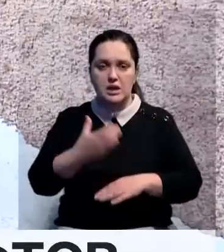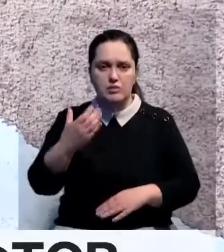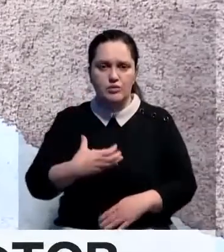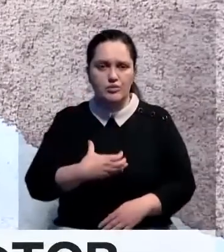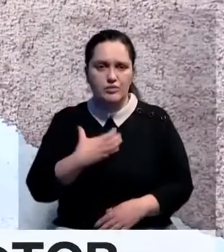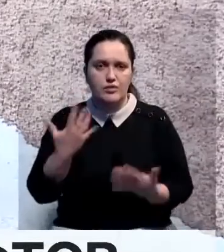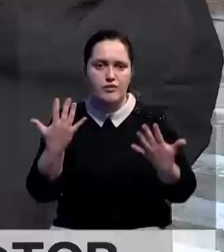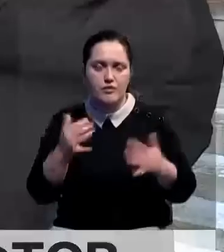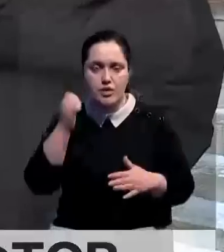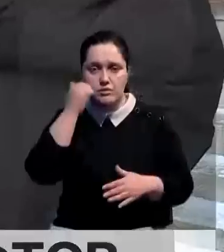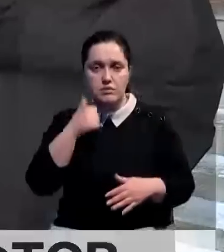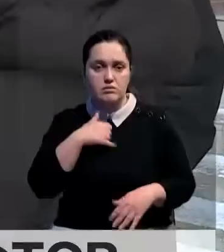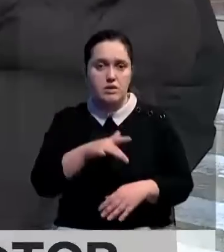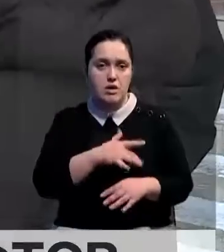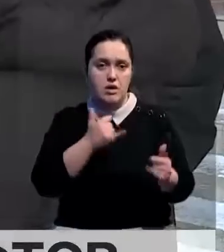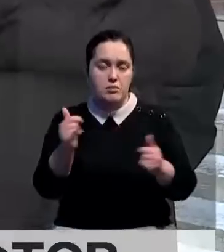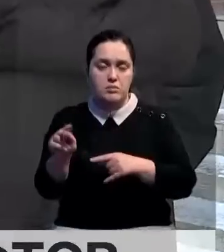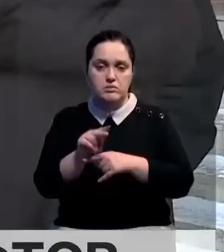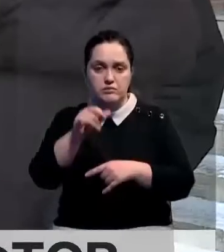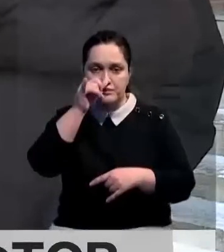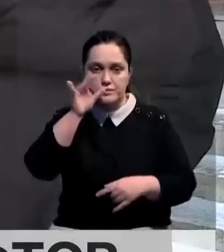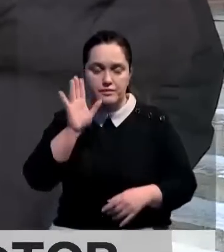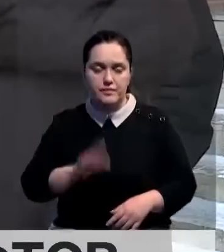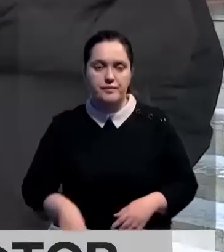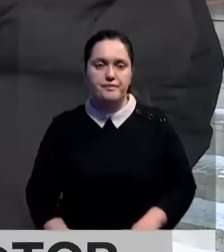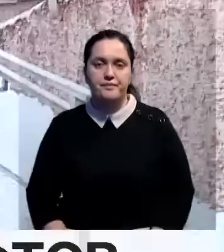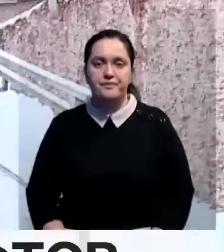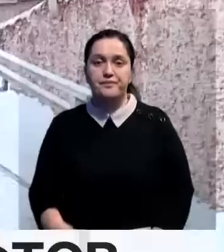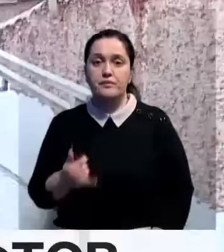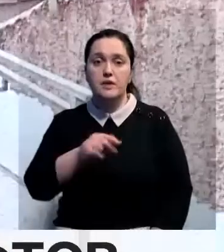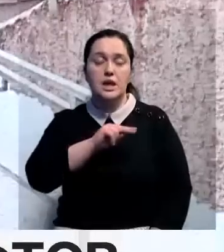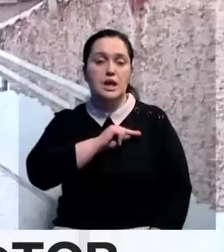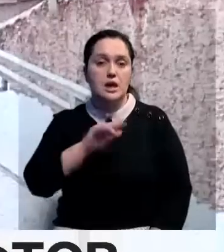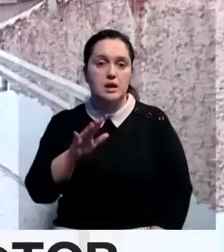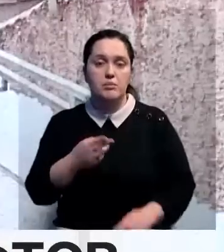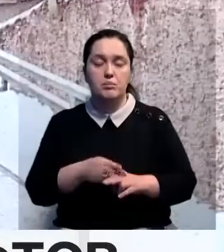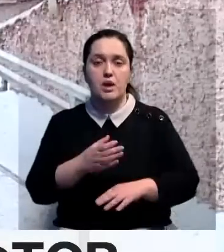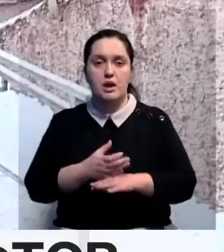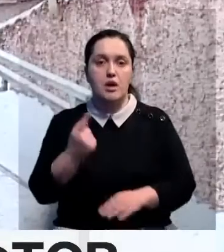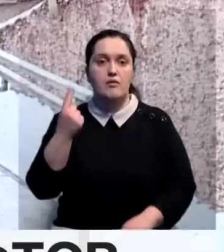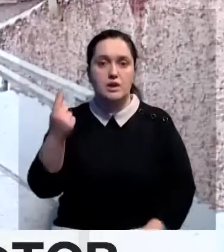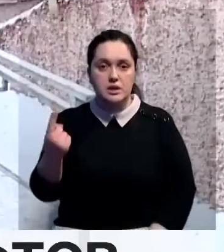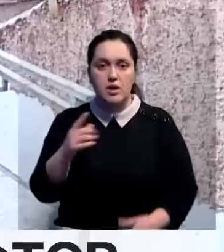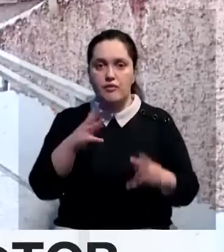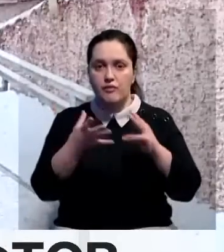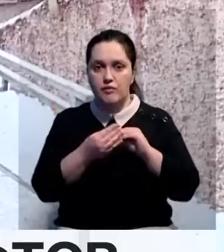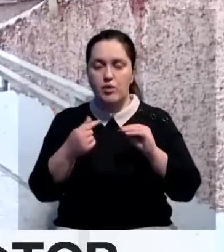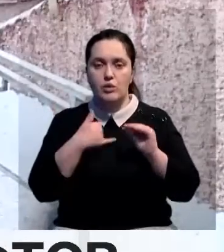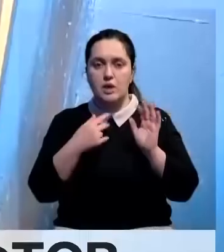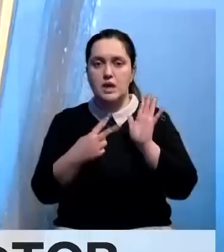ужасном состоянии, мы обслуживать их не будем. Сейчас на данный момент у нас неработающий именно лифт один. Всего у нас 7